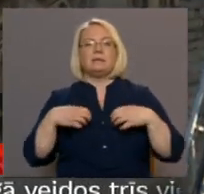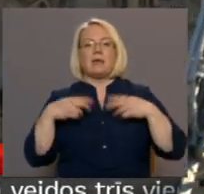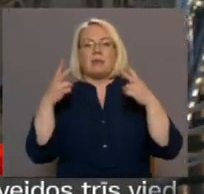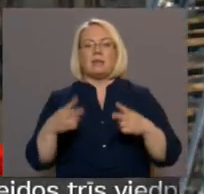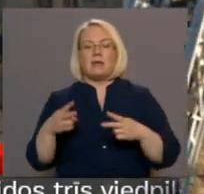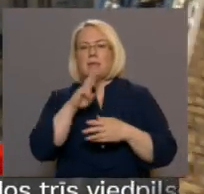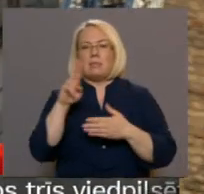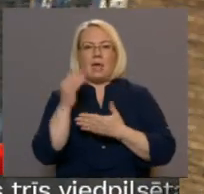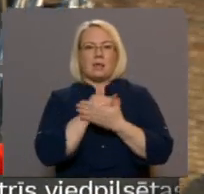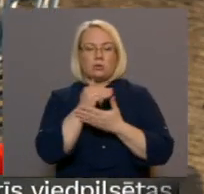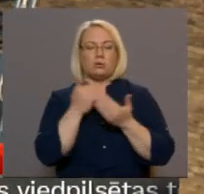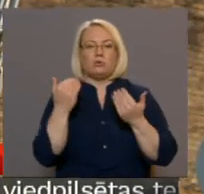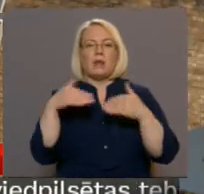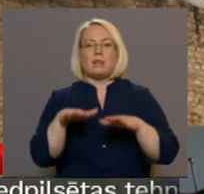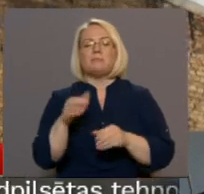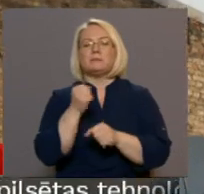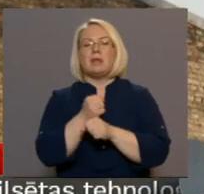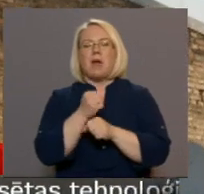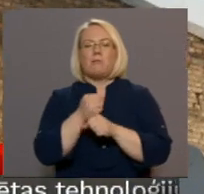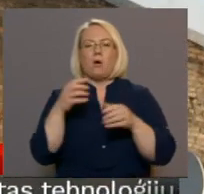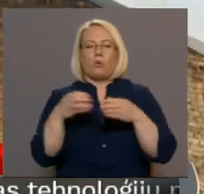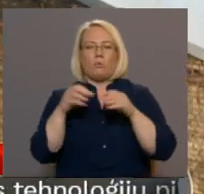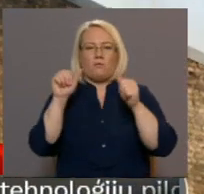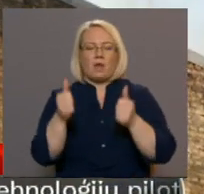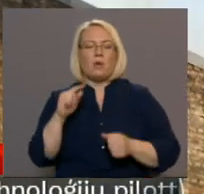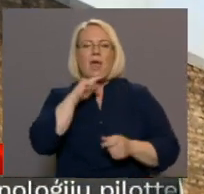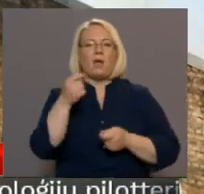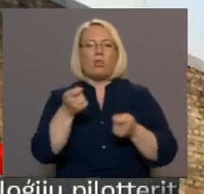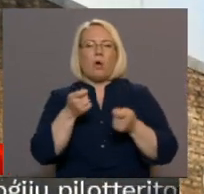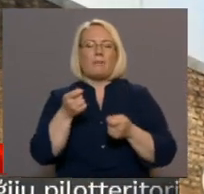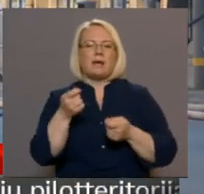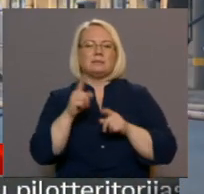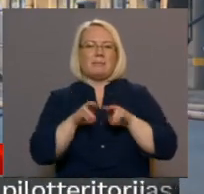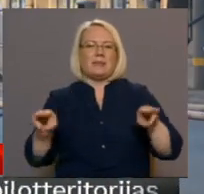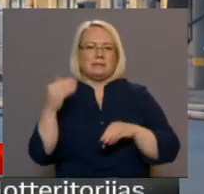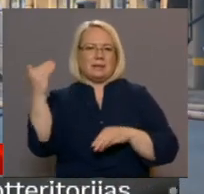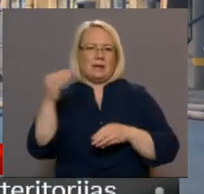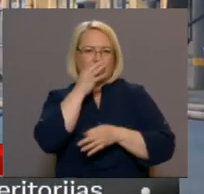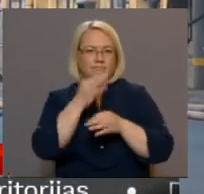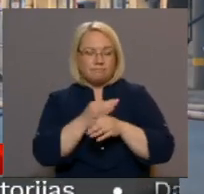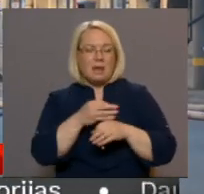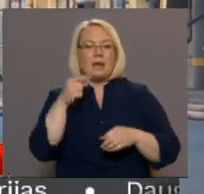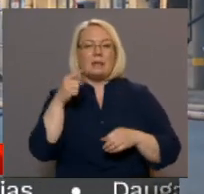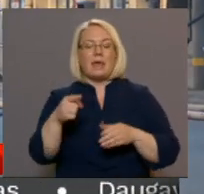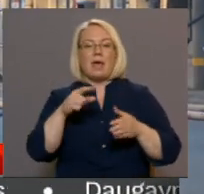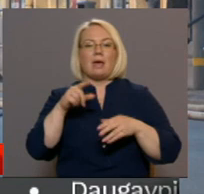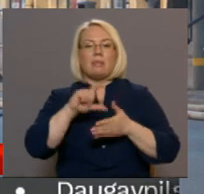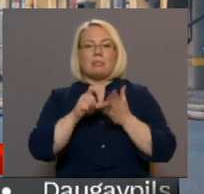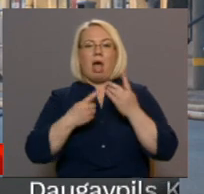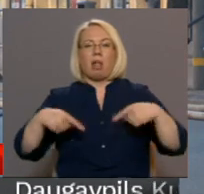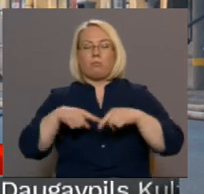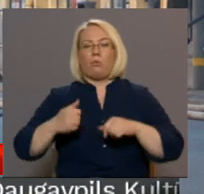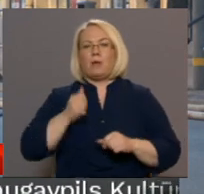neatkārtotos, šodien lamts veido darba grupu ekonomikas ministrijas vadībā. Tā smērķis ir panākt, lai telpu īpašnieka, kuri veikuši patvaļīgu